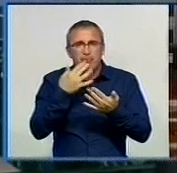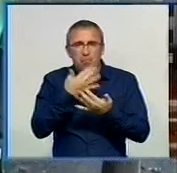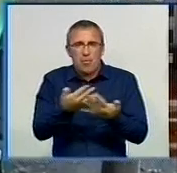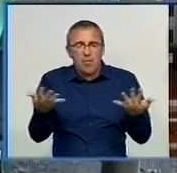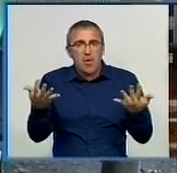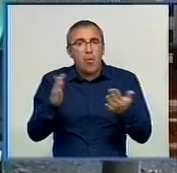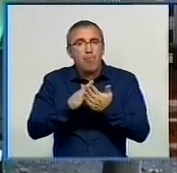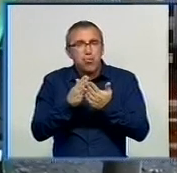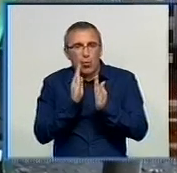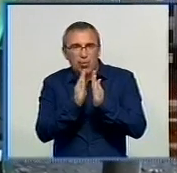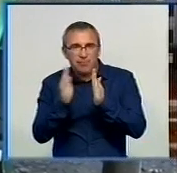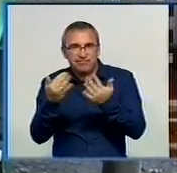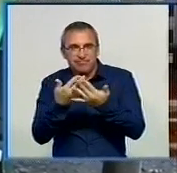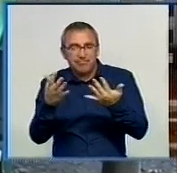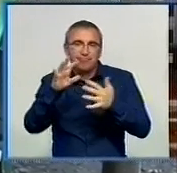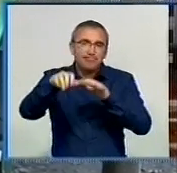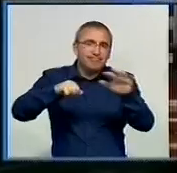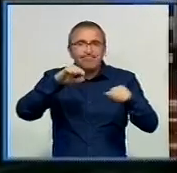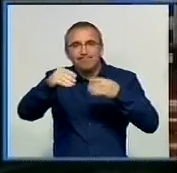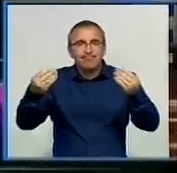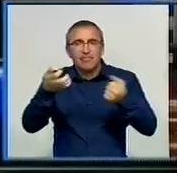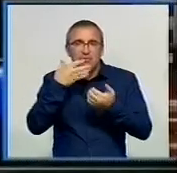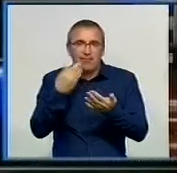буккросингу безкоштовно взяти з полиці будь-яке видання.